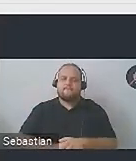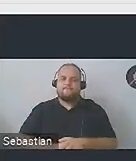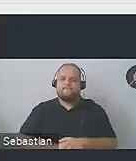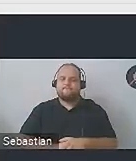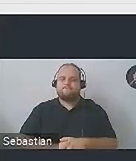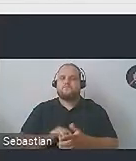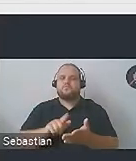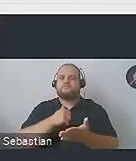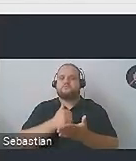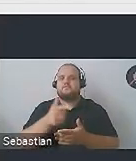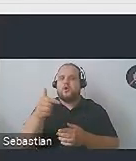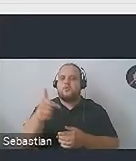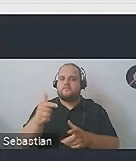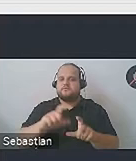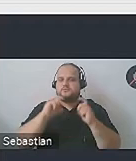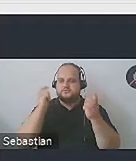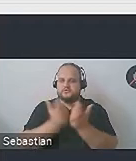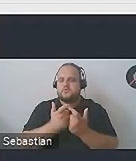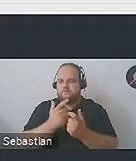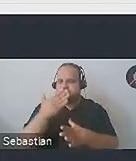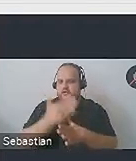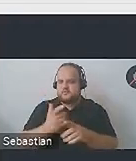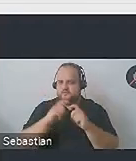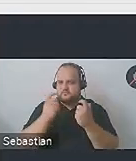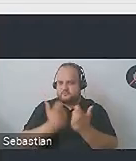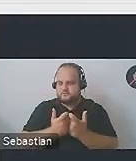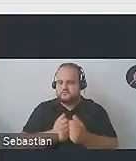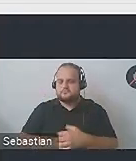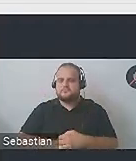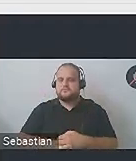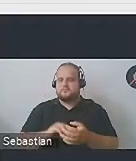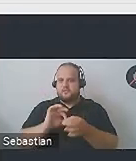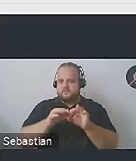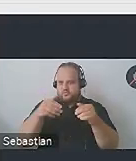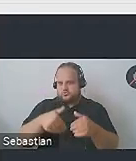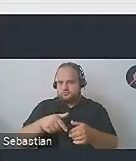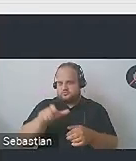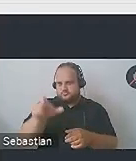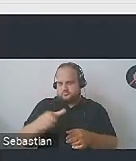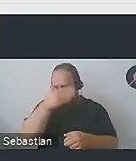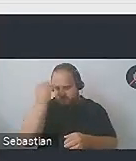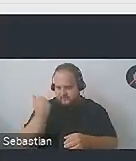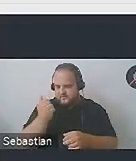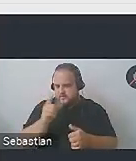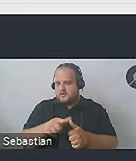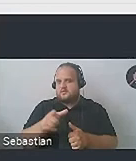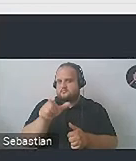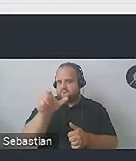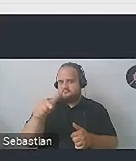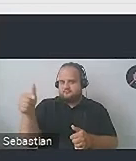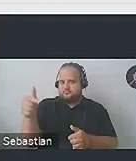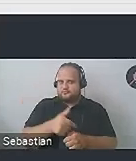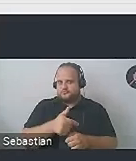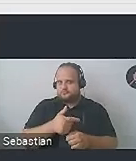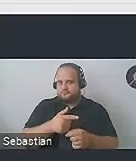Polsce wszystkie podmioty publiczne, więc być może nawet samodzielnie o tym nie wiedząc jeszcze, już Państwa jednostka realizuje jej